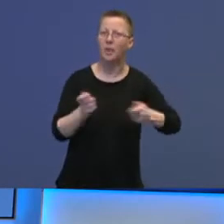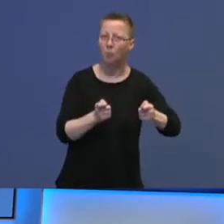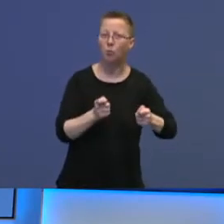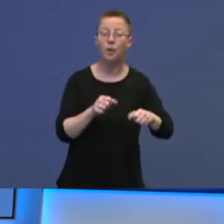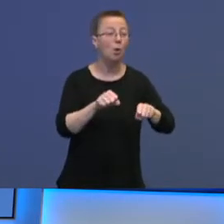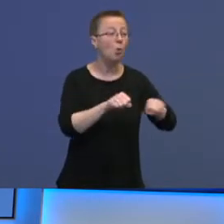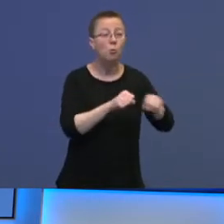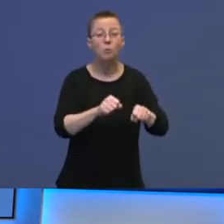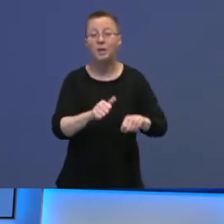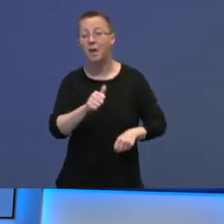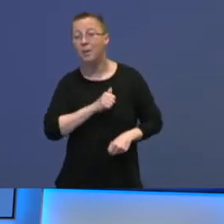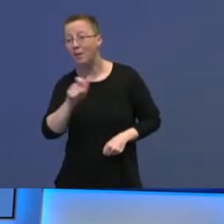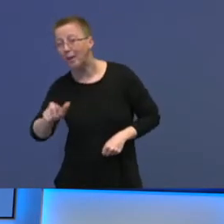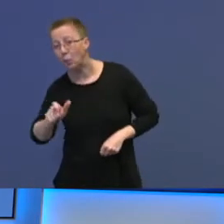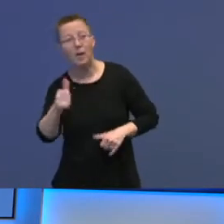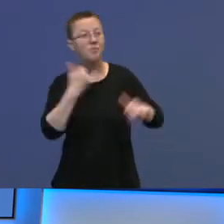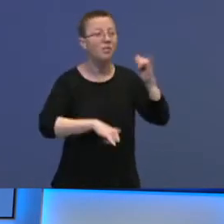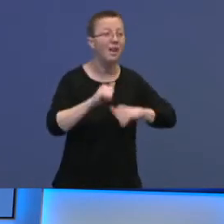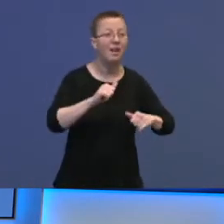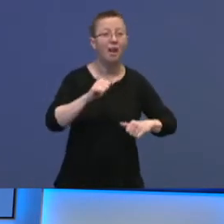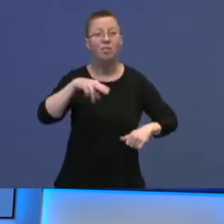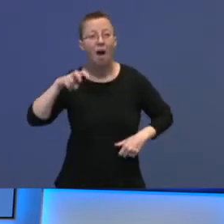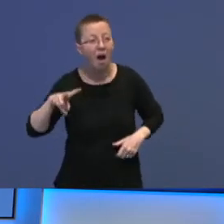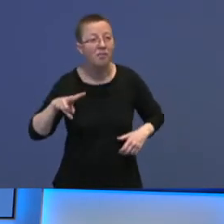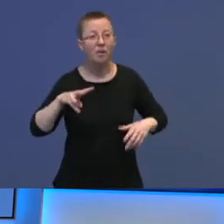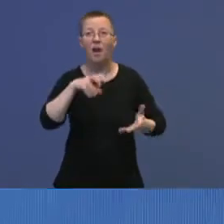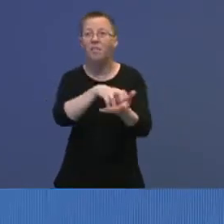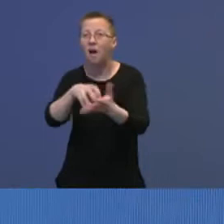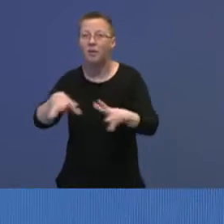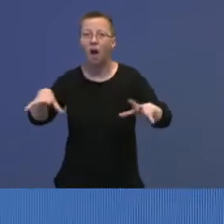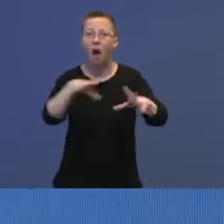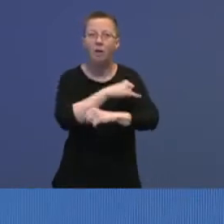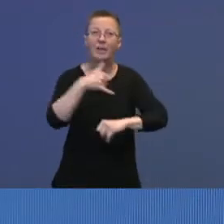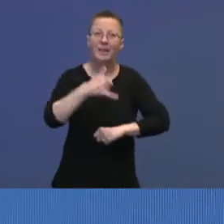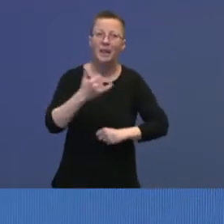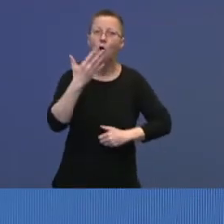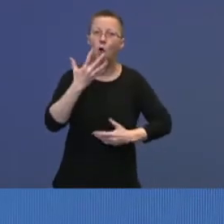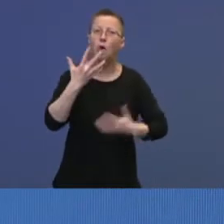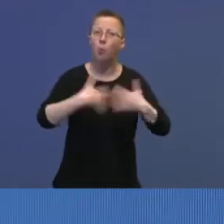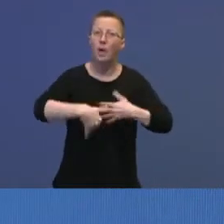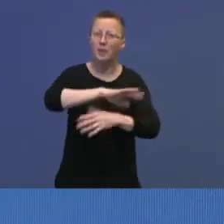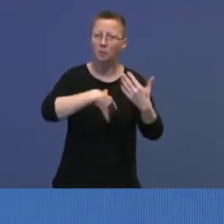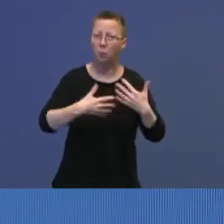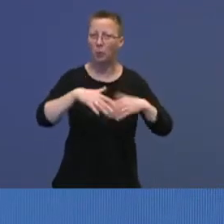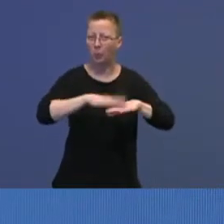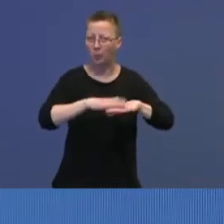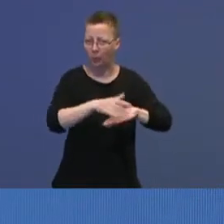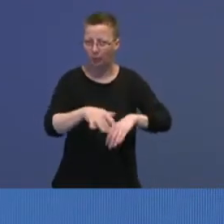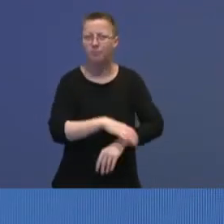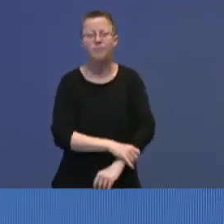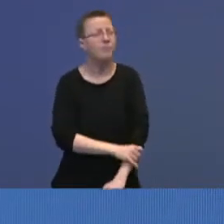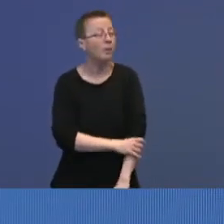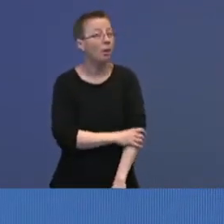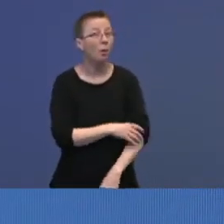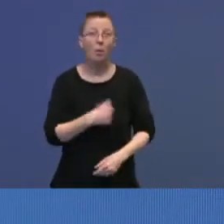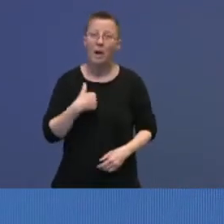Kommunen, privatpersoner, frivilligheten, NAV, etater, alt som er rundt et velfungerende samfunn, forbereder seg. Og det